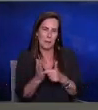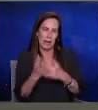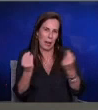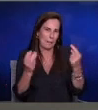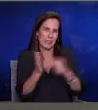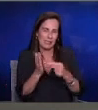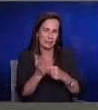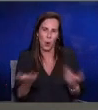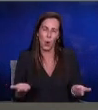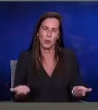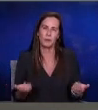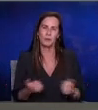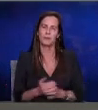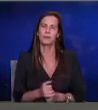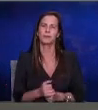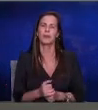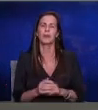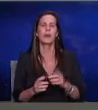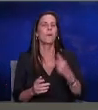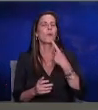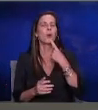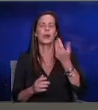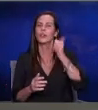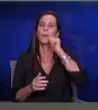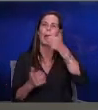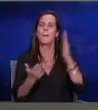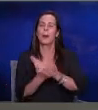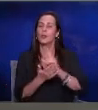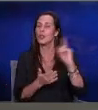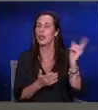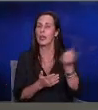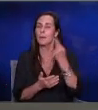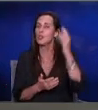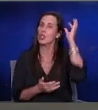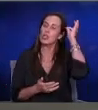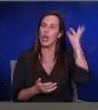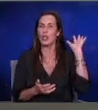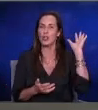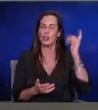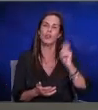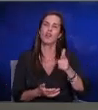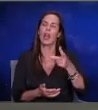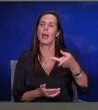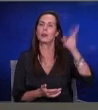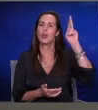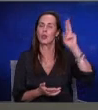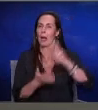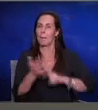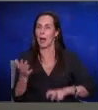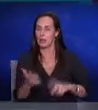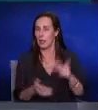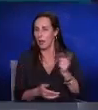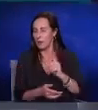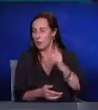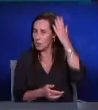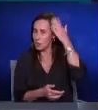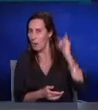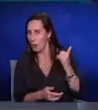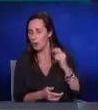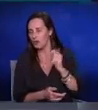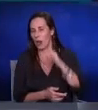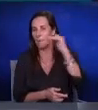בואו נניח שמחר נחליט שכל מי שג'ינג'י ישלם יותר מס וכל מי שבלונדיני ישלם פחות מס